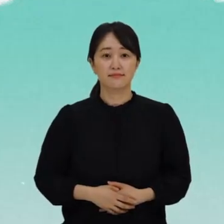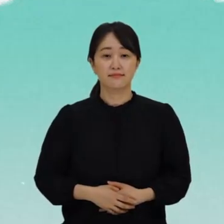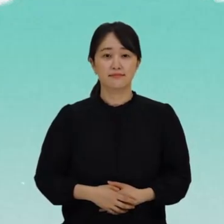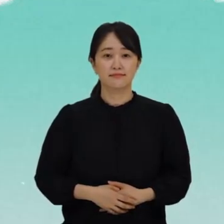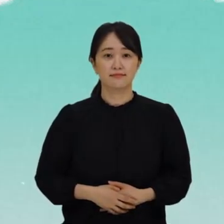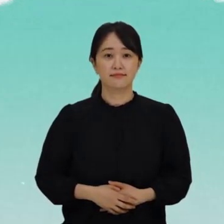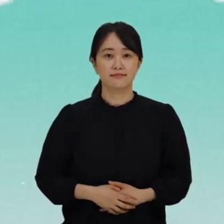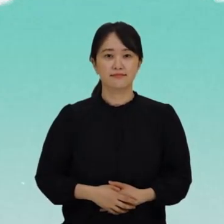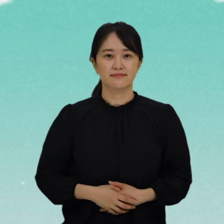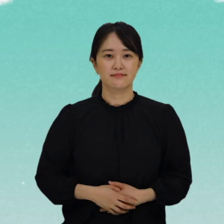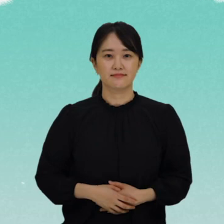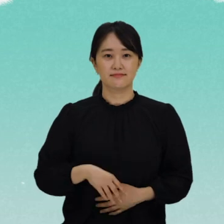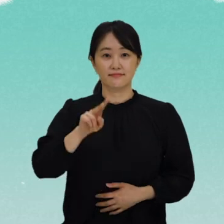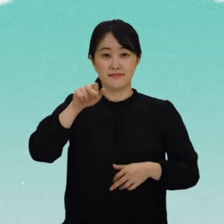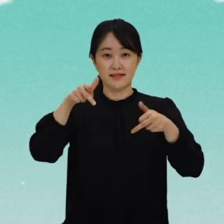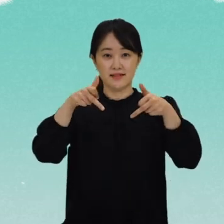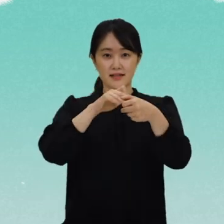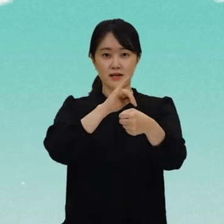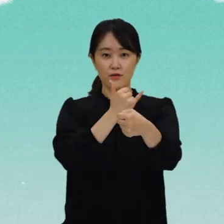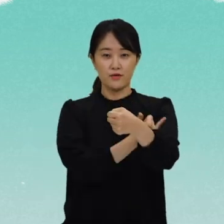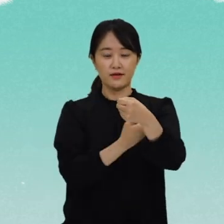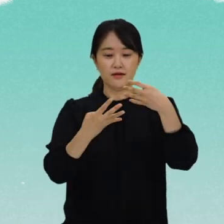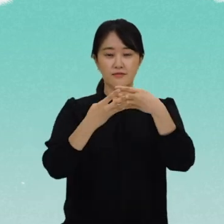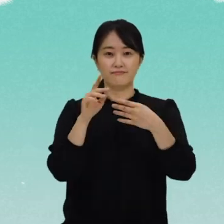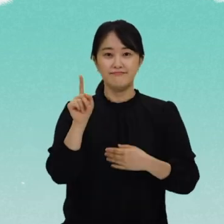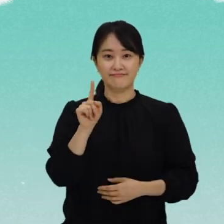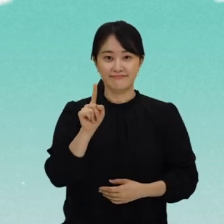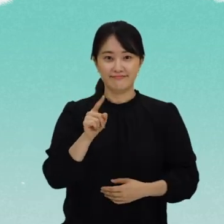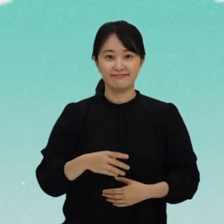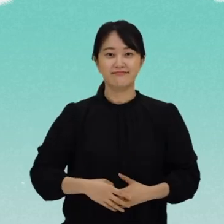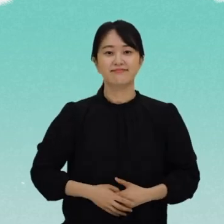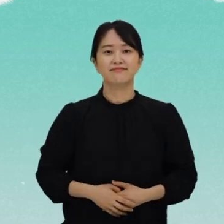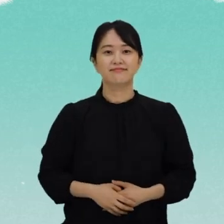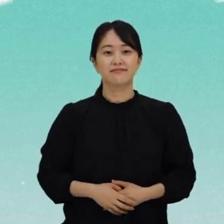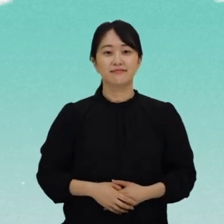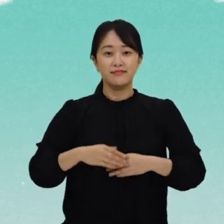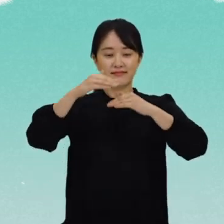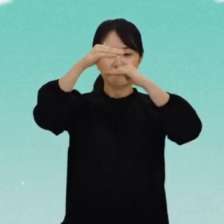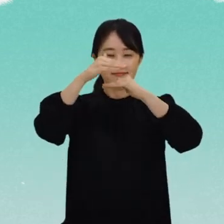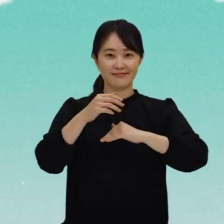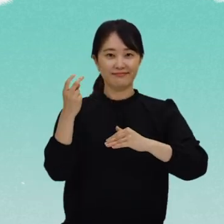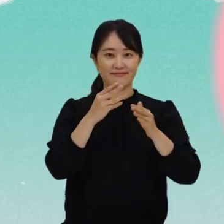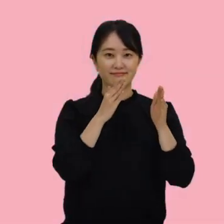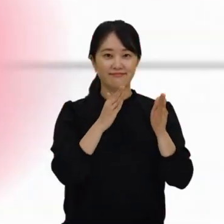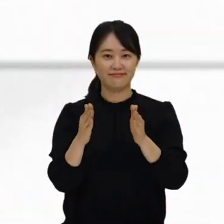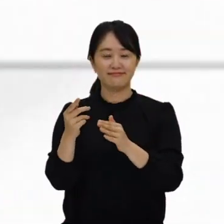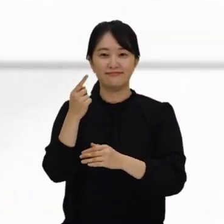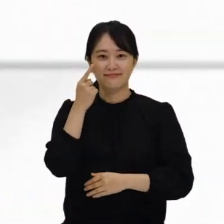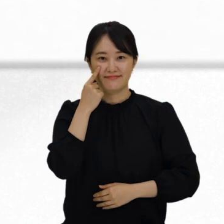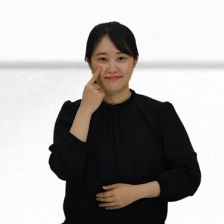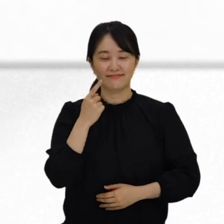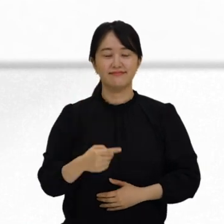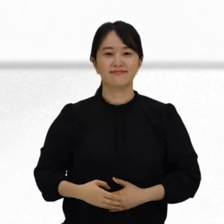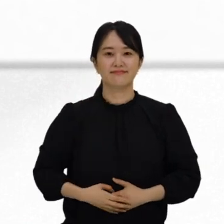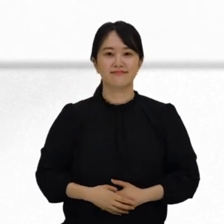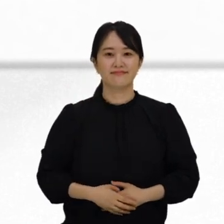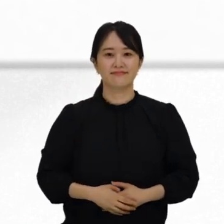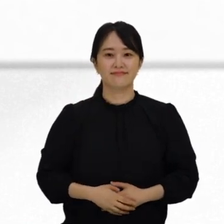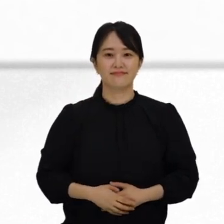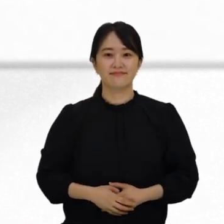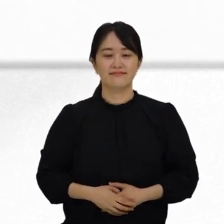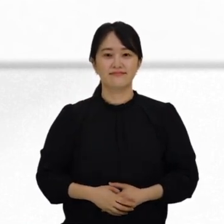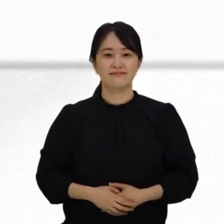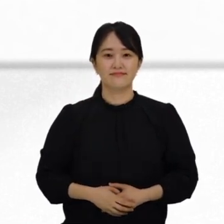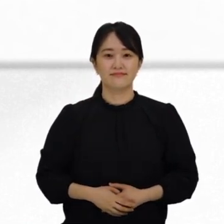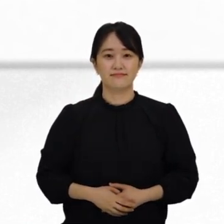유엔 장애인권리협약은 무엇일까요? 그 내용들을 다시 정리해 보겠습니다. 유엔